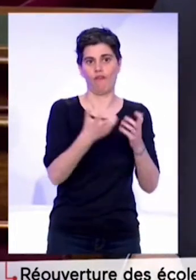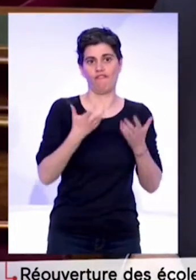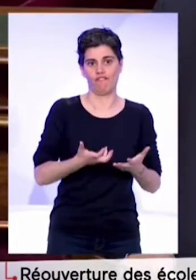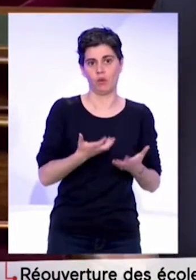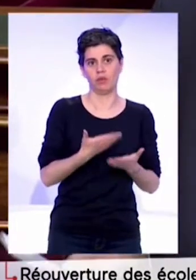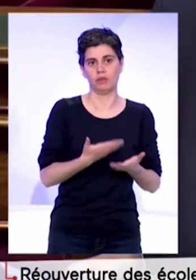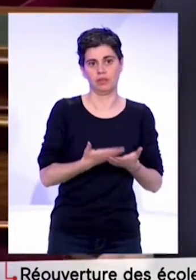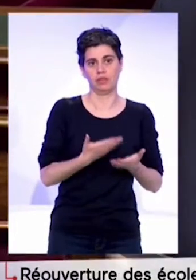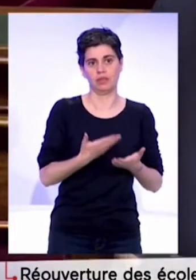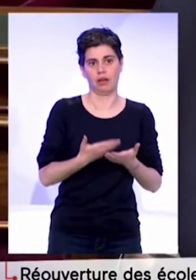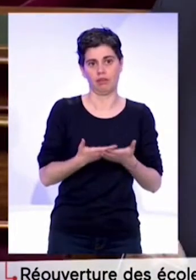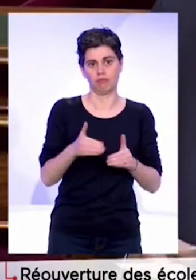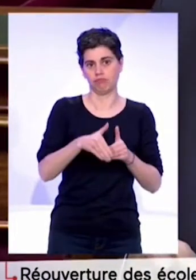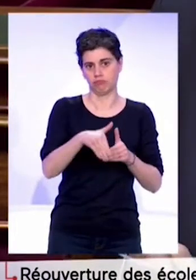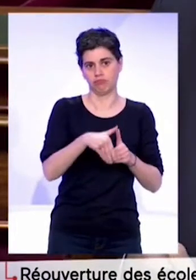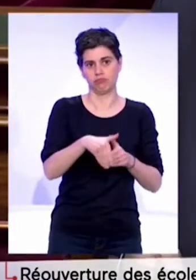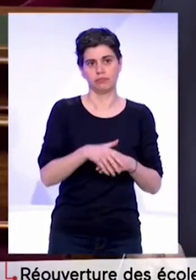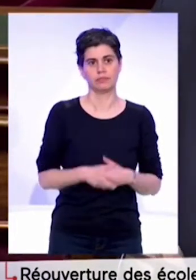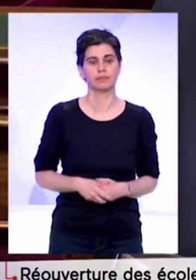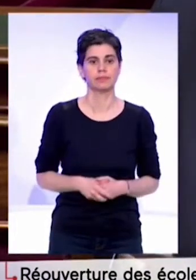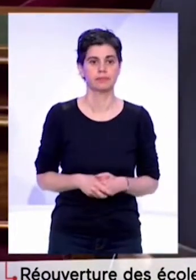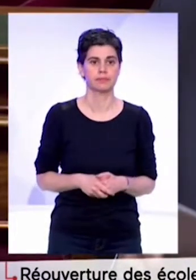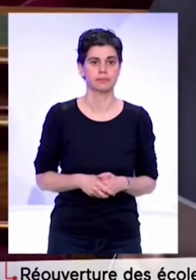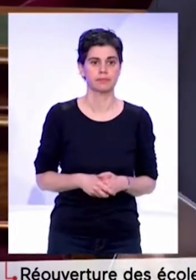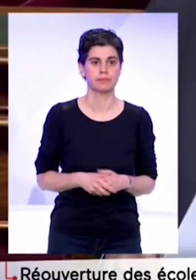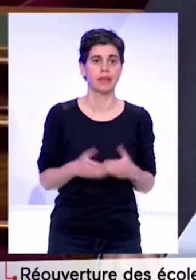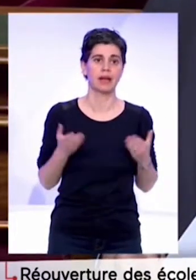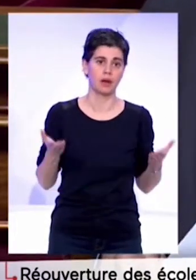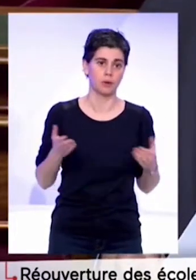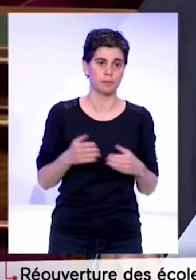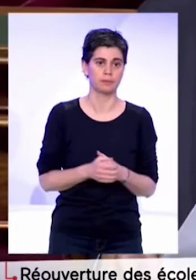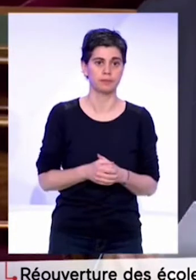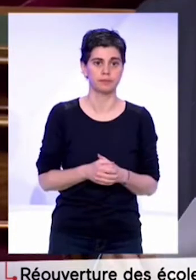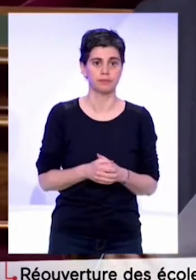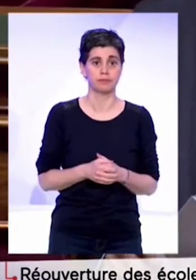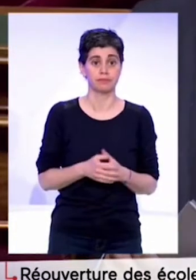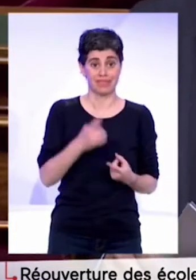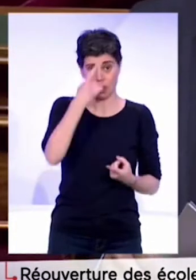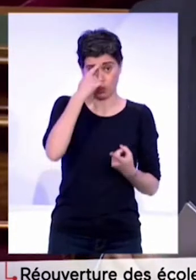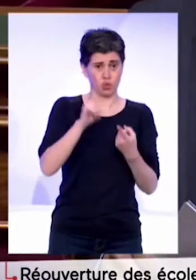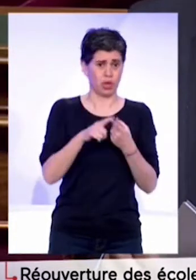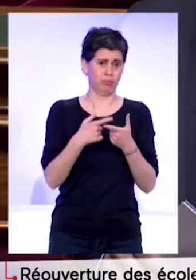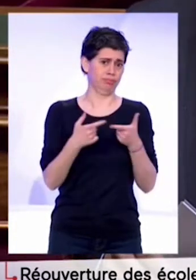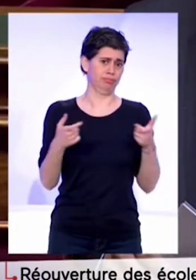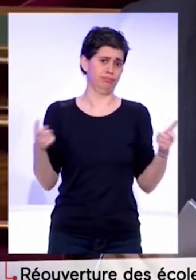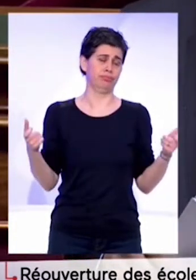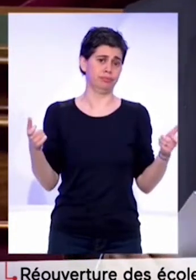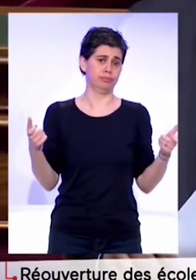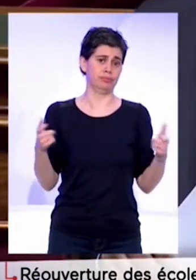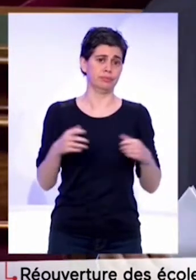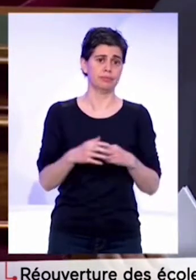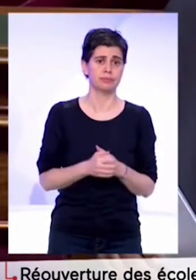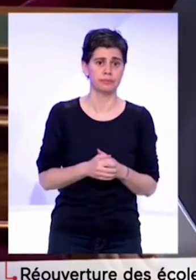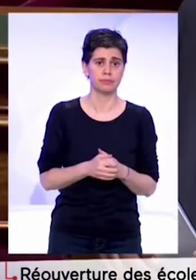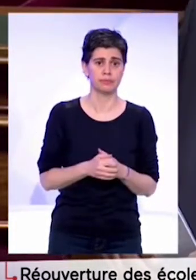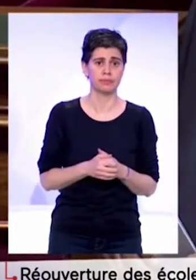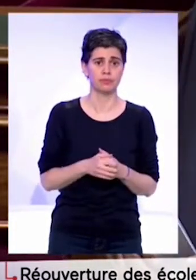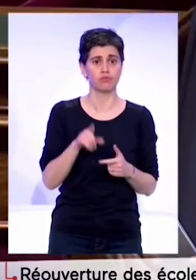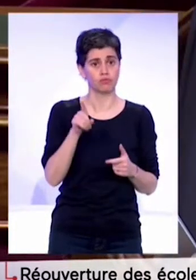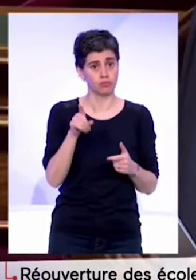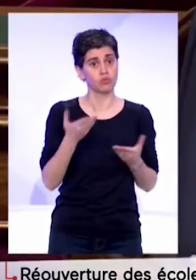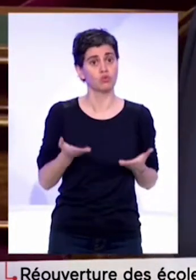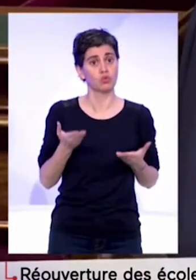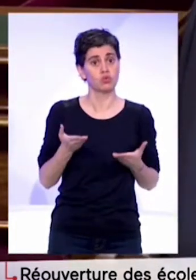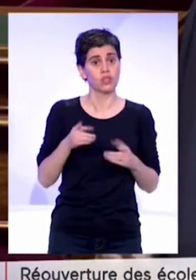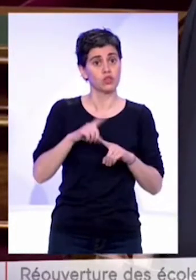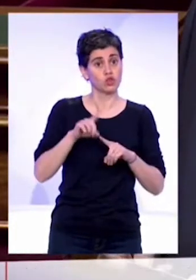adoptés dans un instant. Alors, vous avez abordé beaucoup de sujets, vous avez abordé beaucoup de précisions, monsieur le Premier ministre,